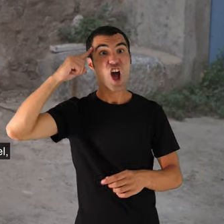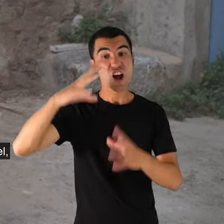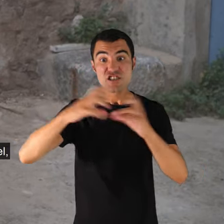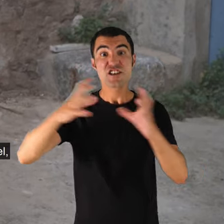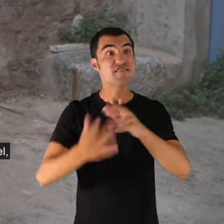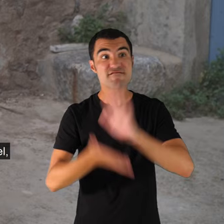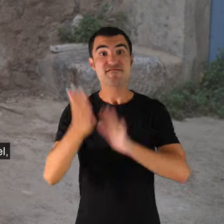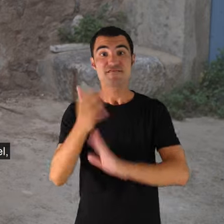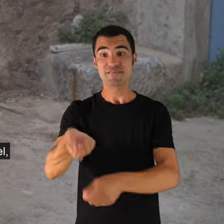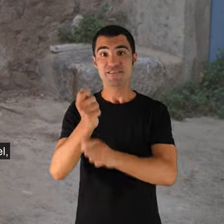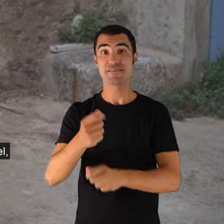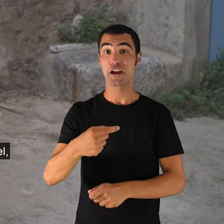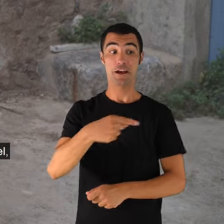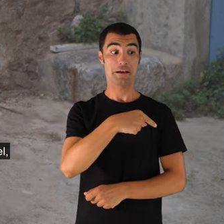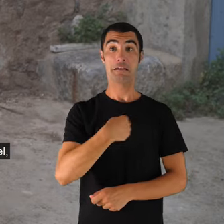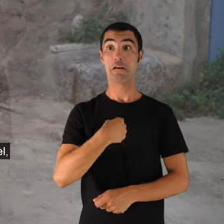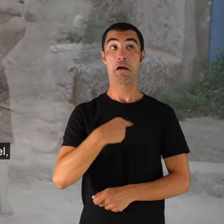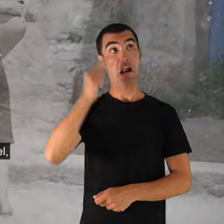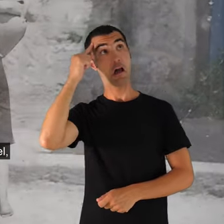em faig el loco per no anar-hi.